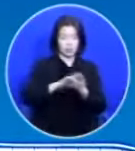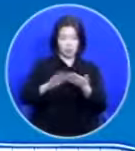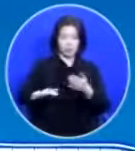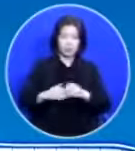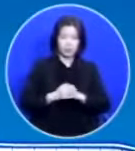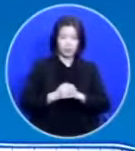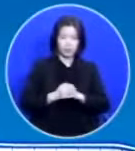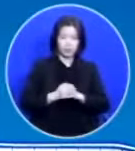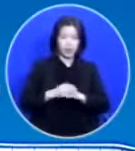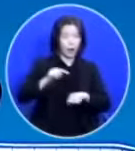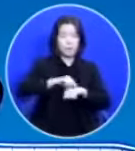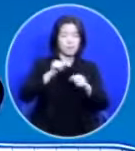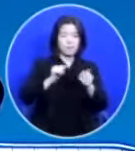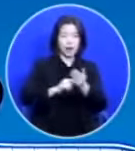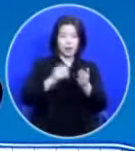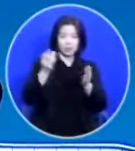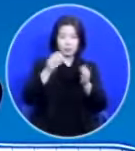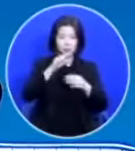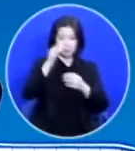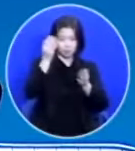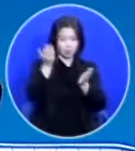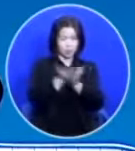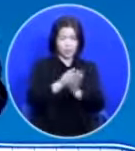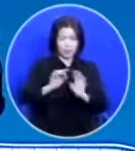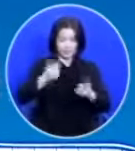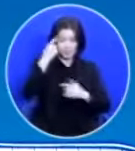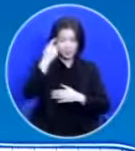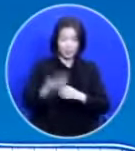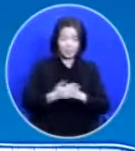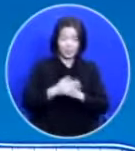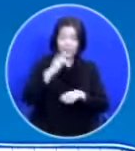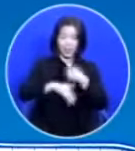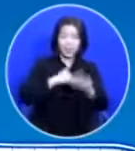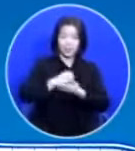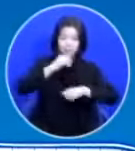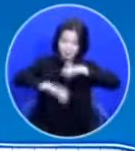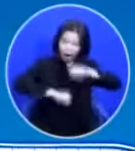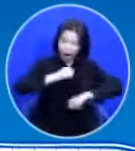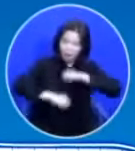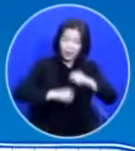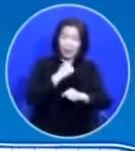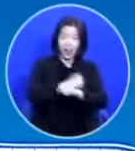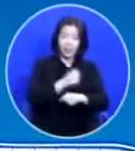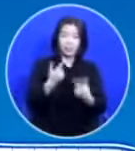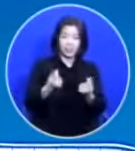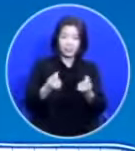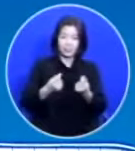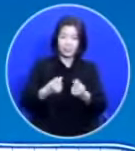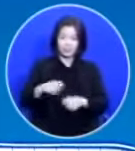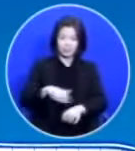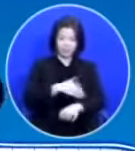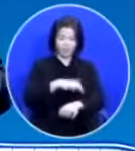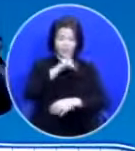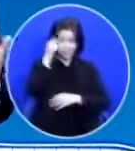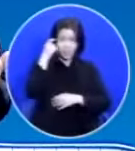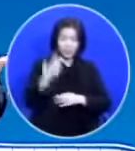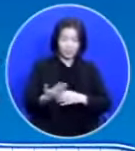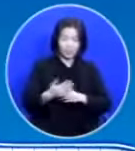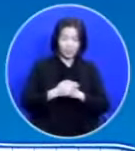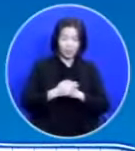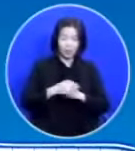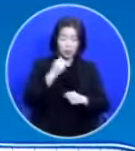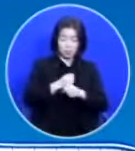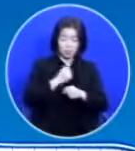마음이 안 드십니까? 하나님 마음대로 하시는 것 같아서 불쾌하십니까? 아니 뭐 만드셨으면